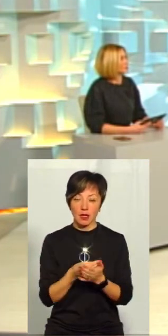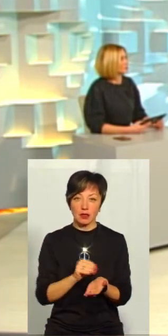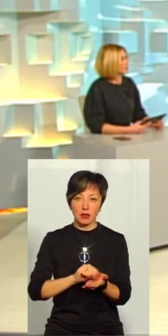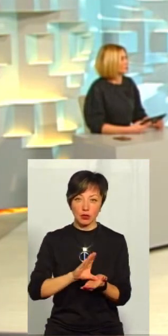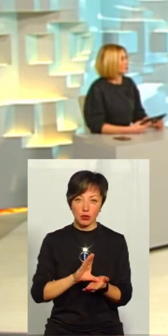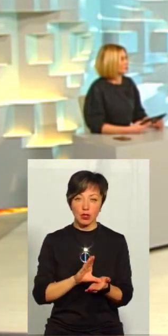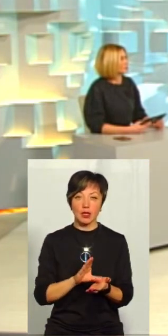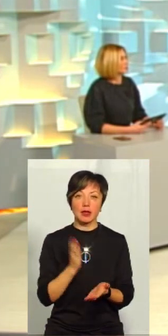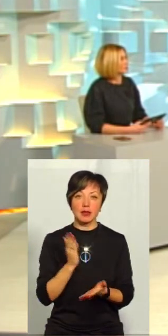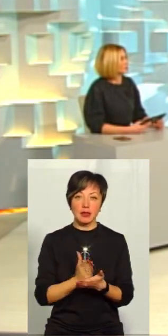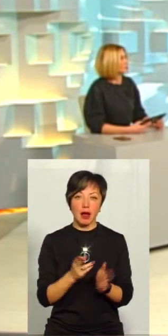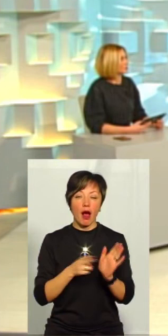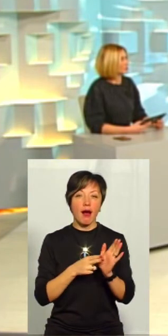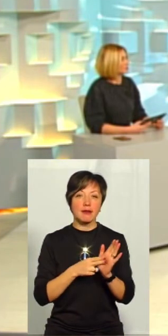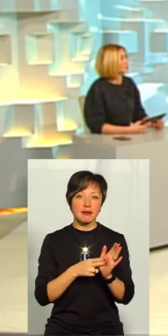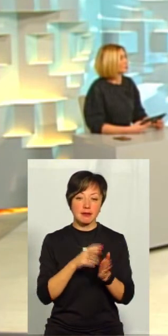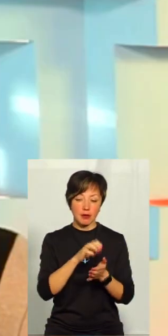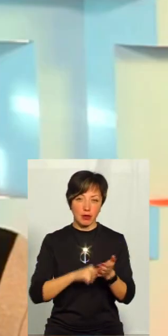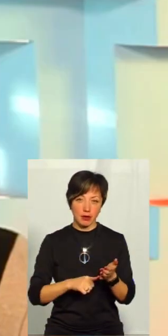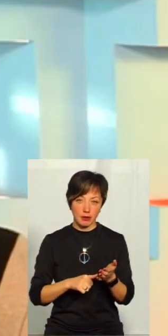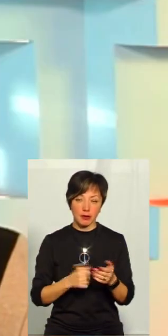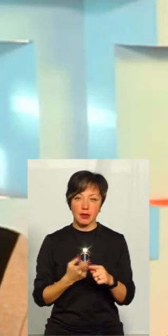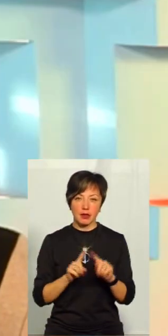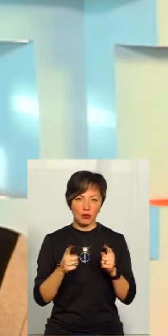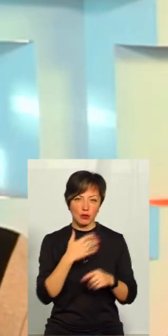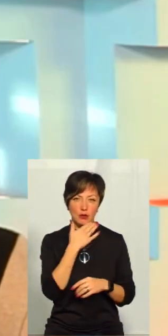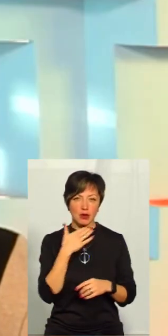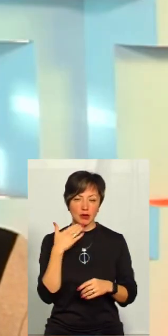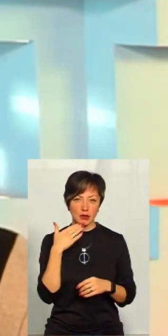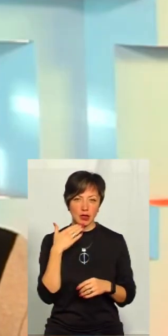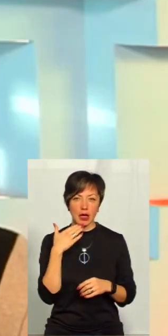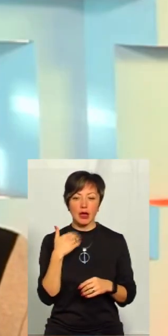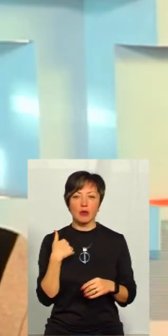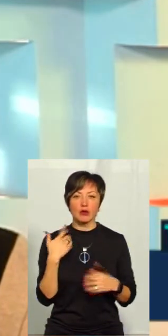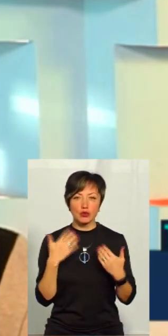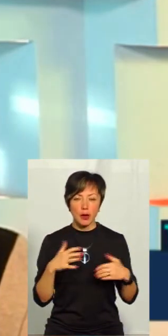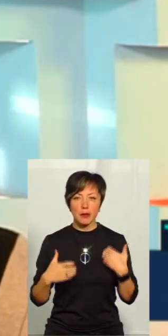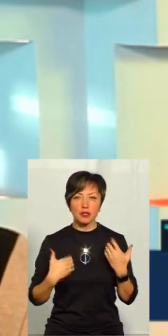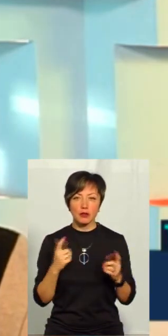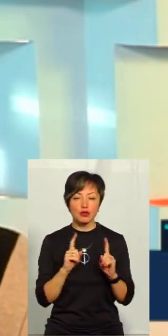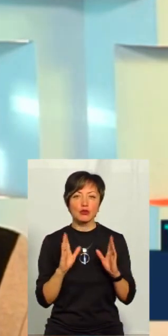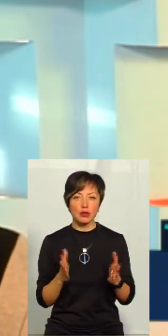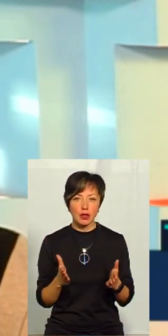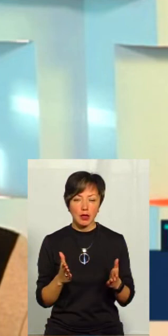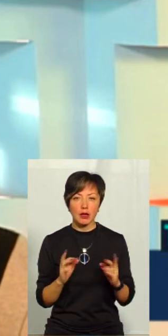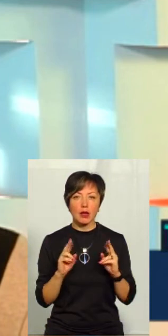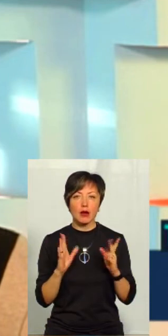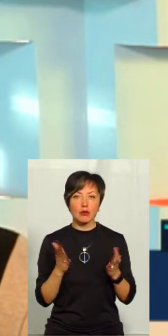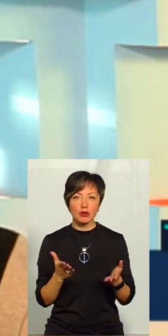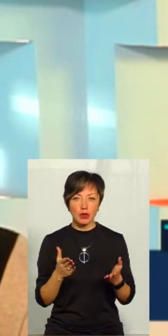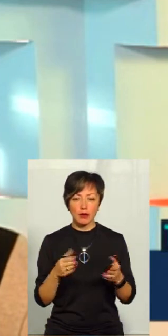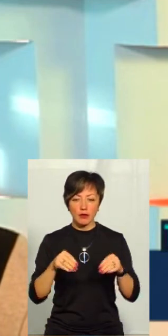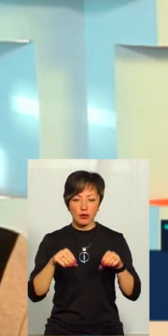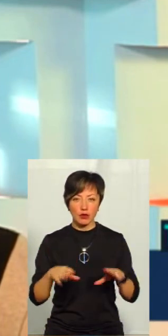Колобаєвської ОТГ складає акцизний податок. І це дуже багато. І ми вже переживали, що буде і яким чином буде